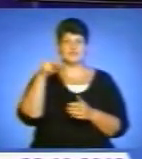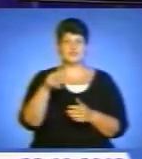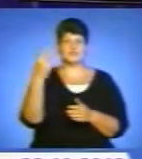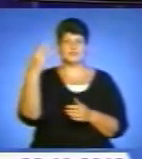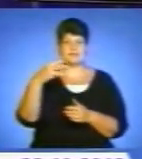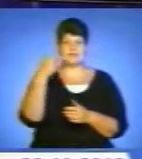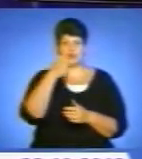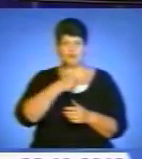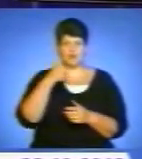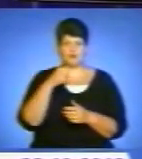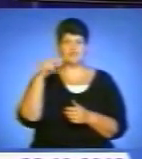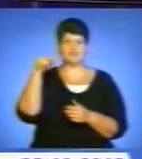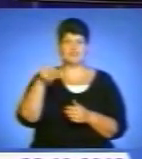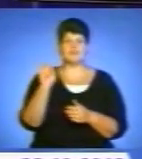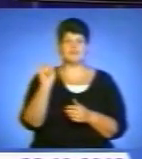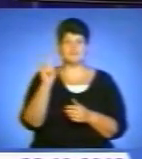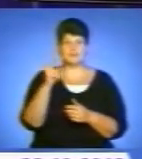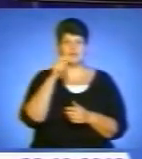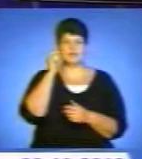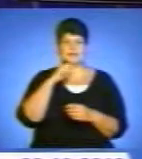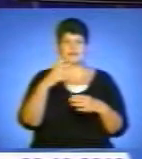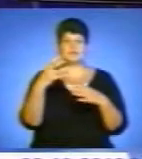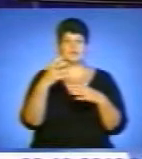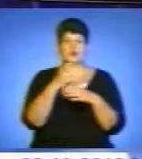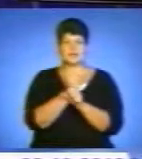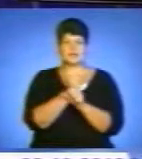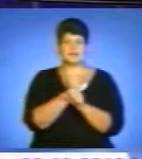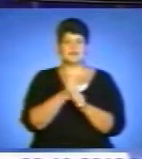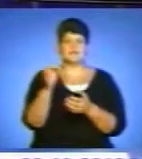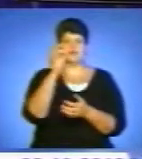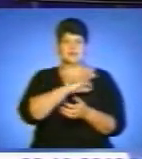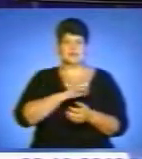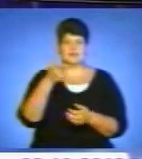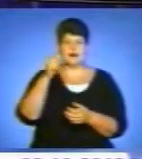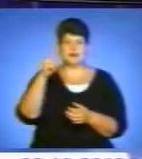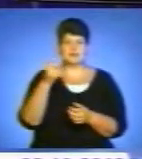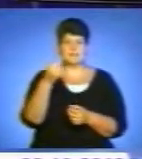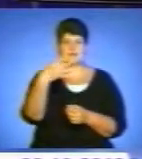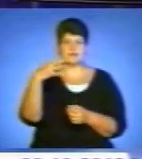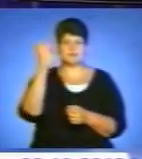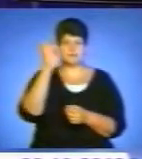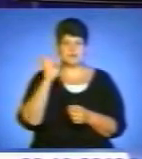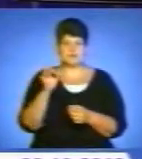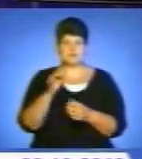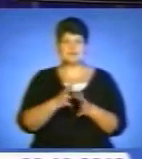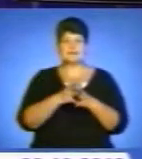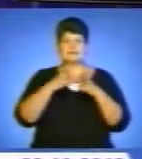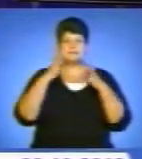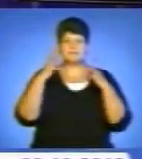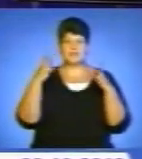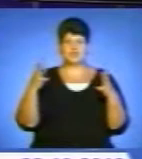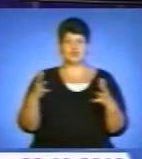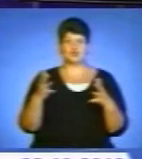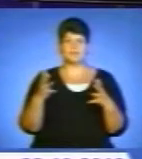Утім, вже у 2012-му Україна скоротила споживання імпортного газу на 15%. Суттєво збільшено видобуток власного блакитного